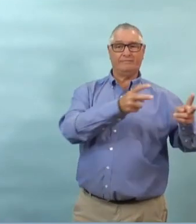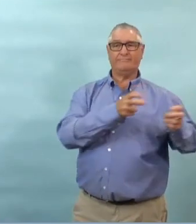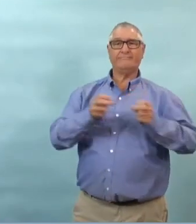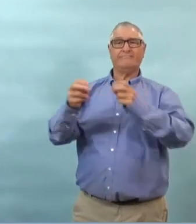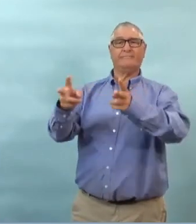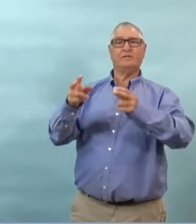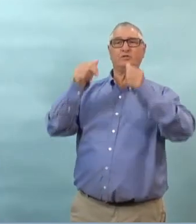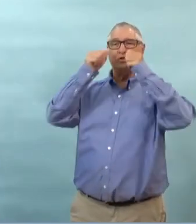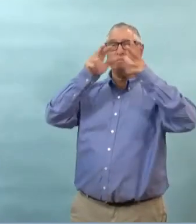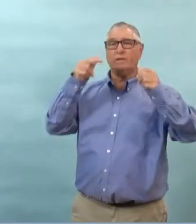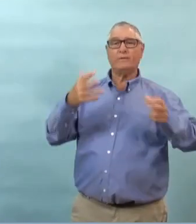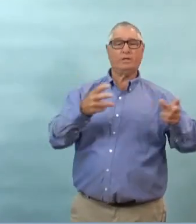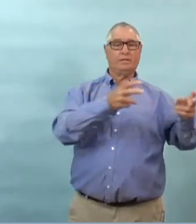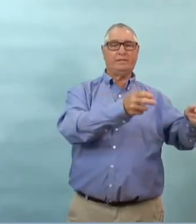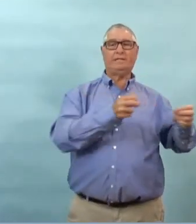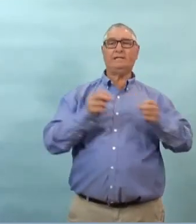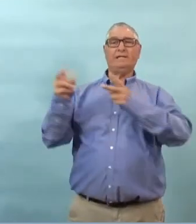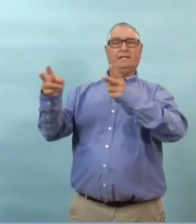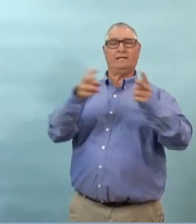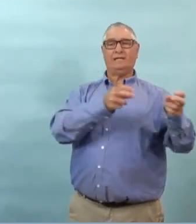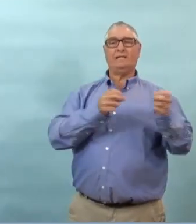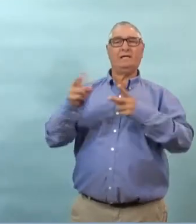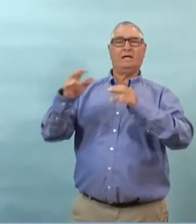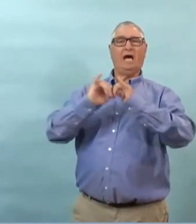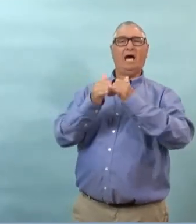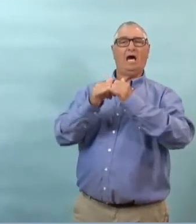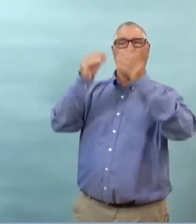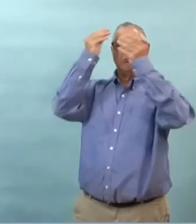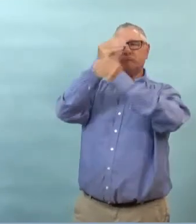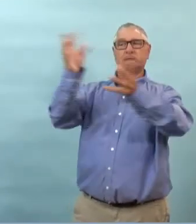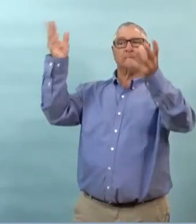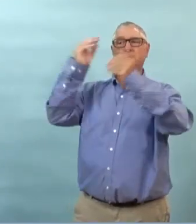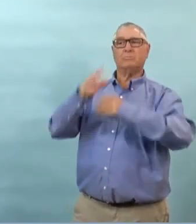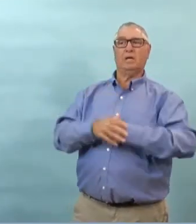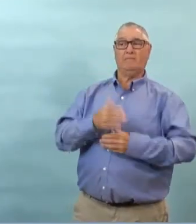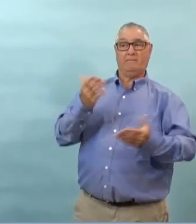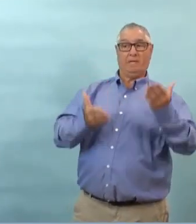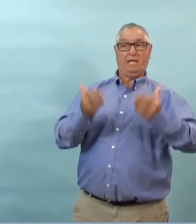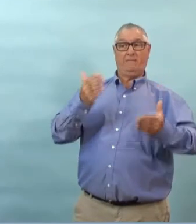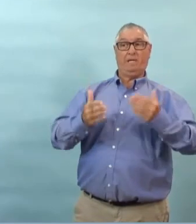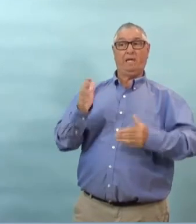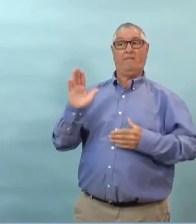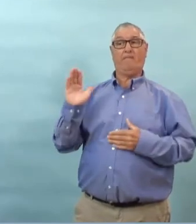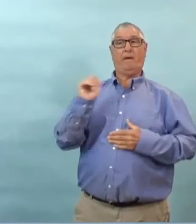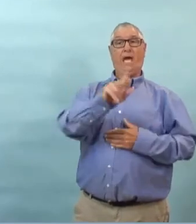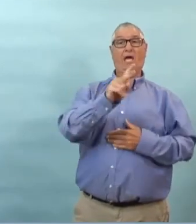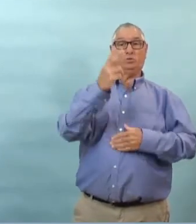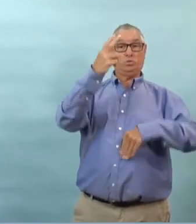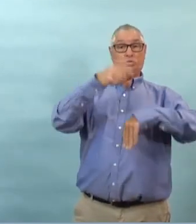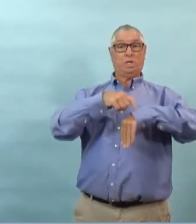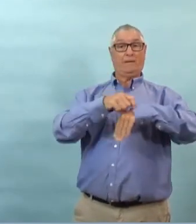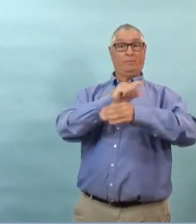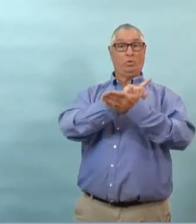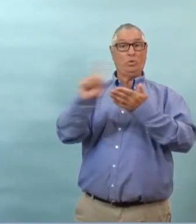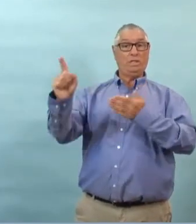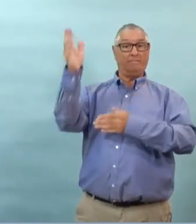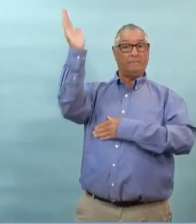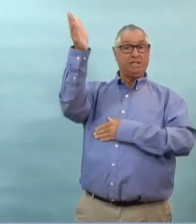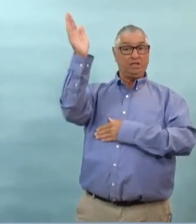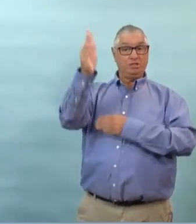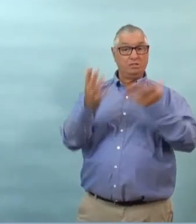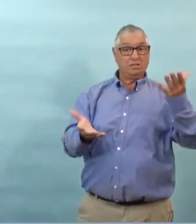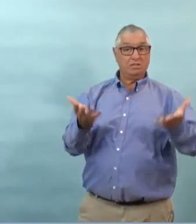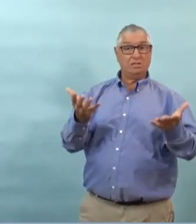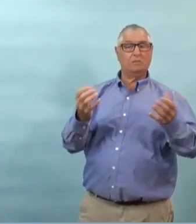a juste les chiffres et il nous faut donner ces chiffres à tout le monde alors notre question c'est est ce qu'on va revenir à deux points de presse par semaine